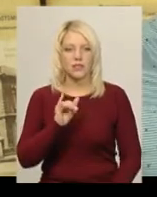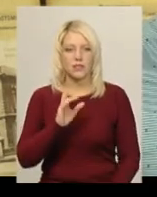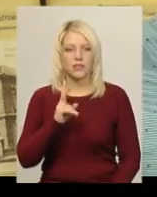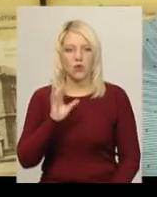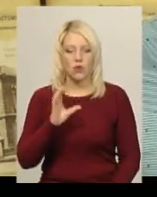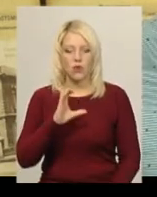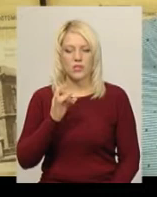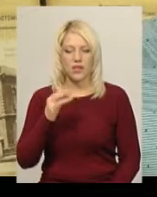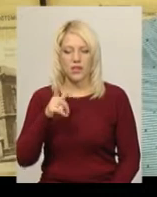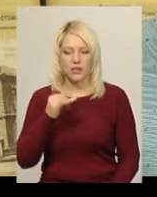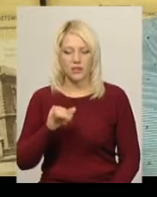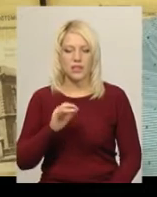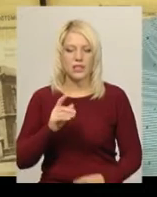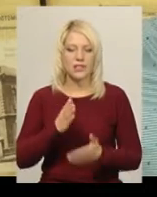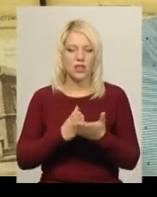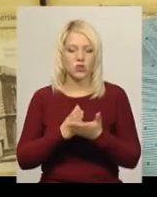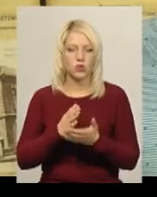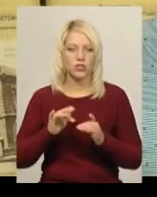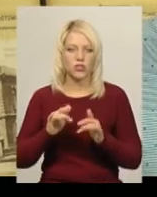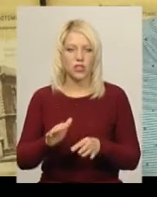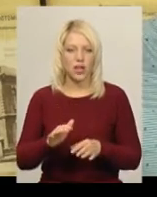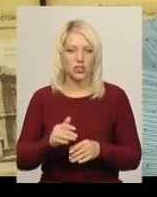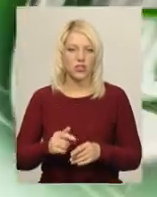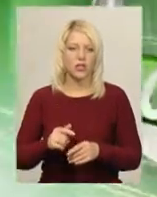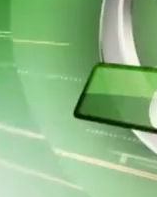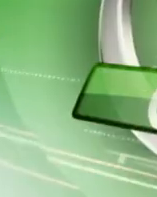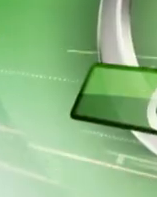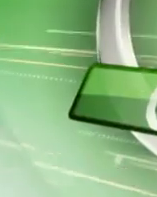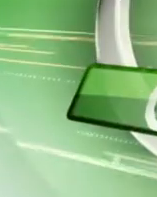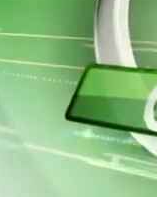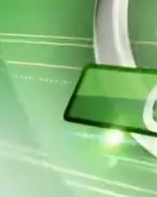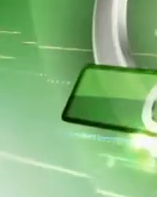заслужений діяч мистецтв Соленцов Олександр».